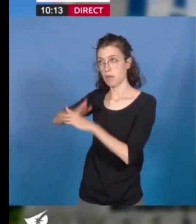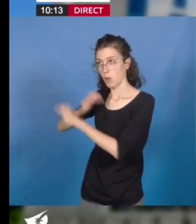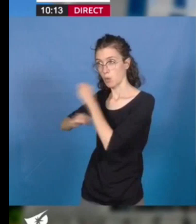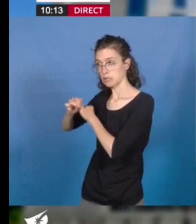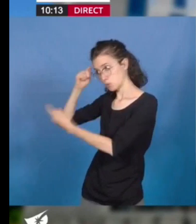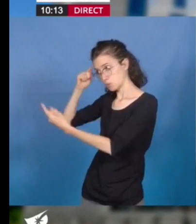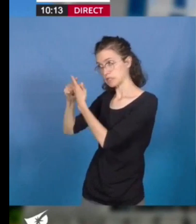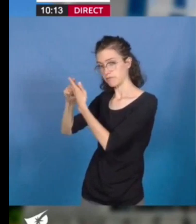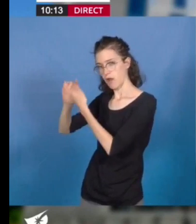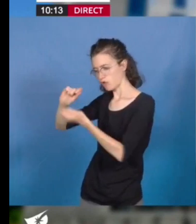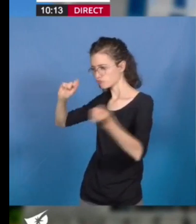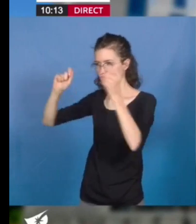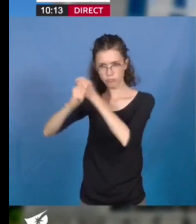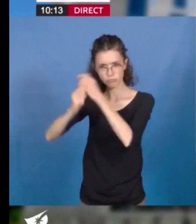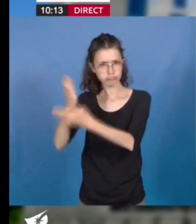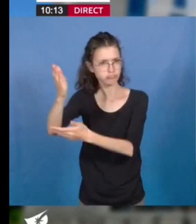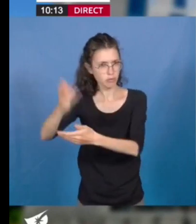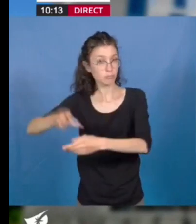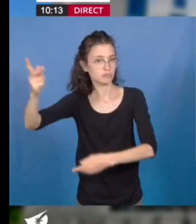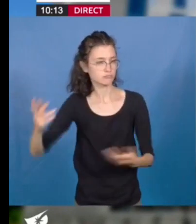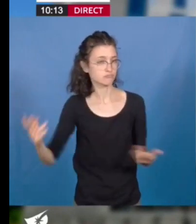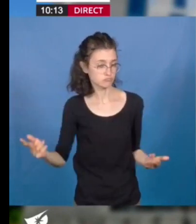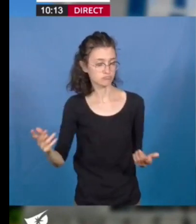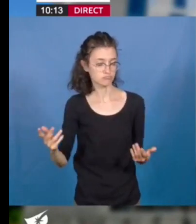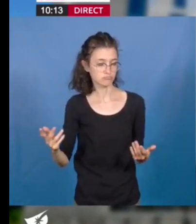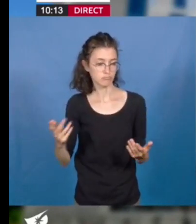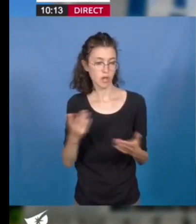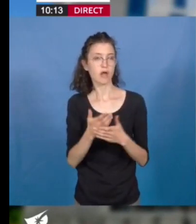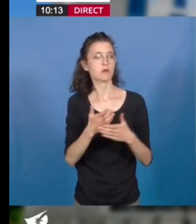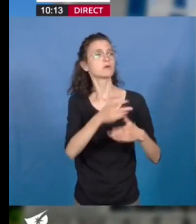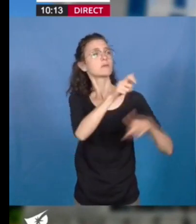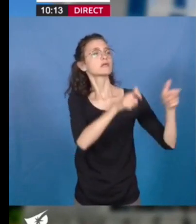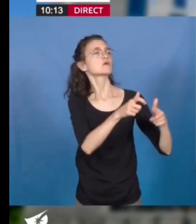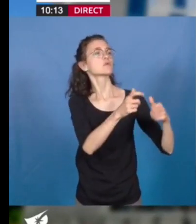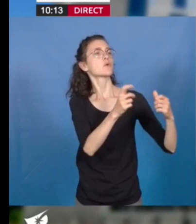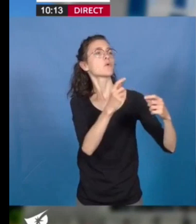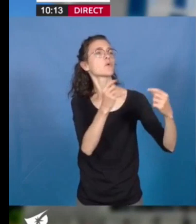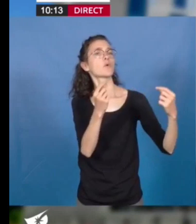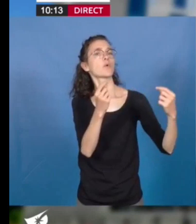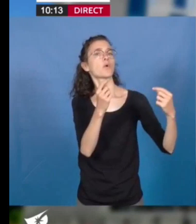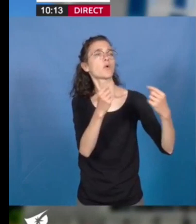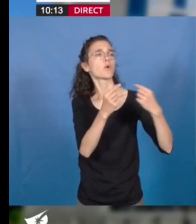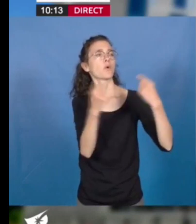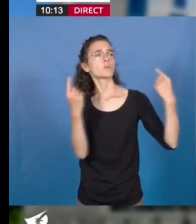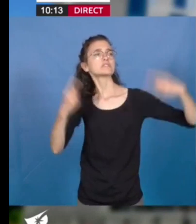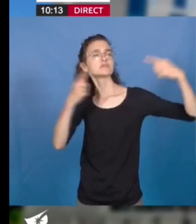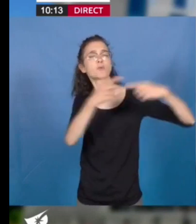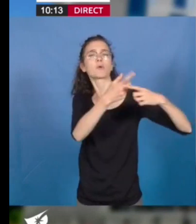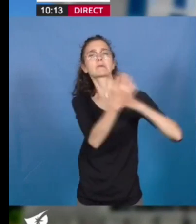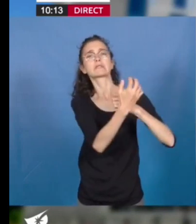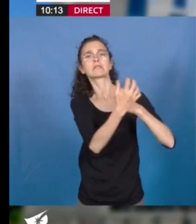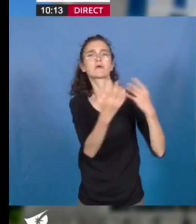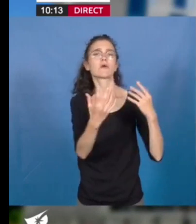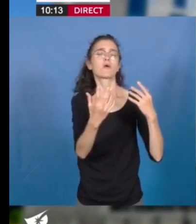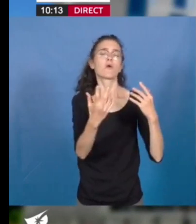au projet critiquent la méthode et la forment parce qu'ils voudraient que rien ne change. Ils voudraient conserver le statu quo